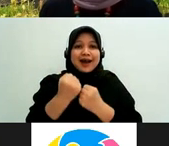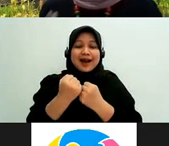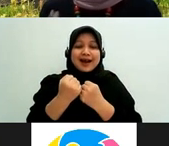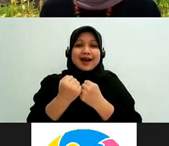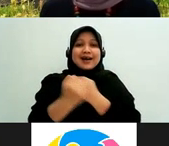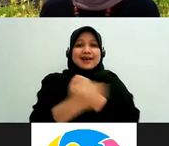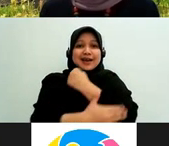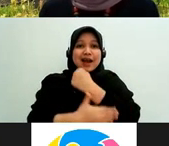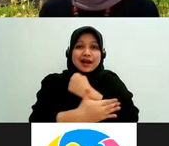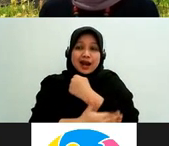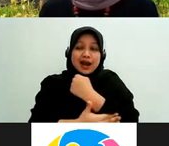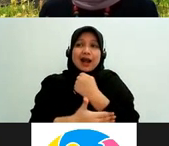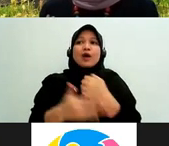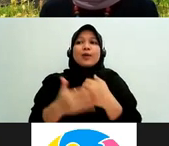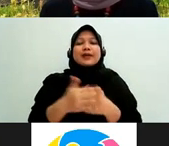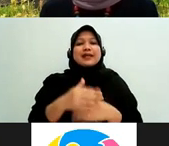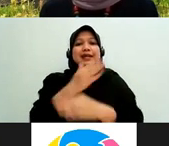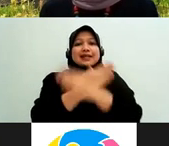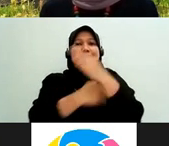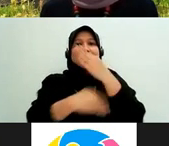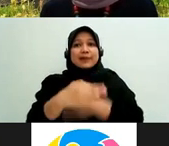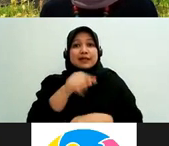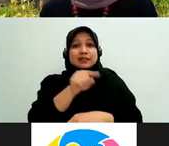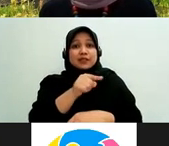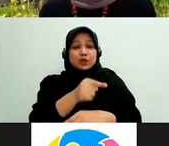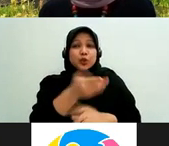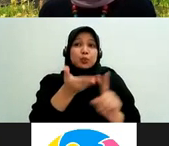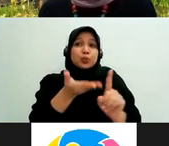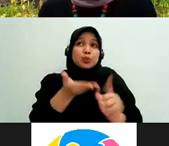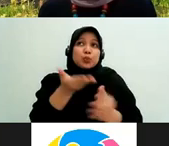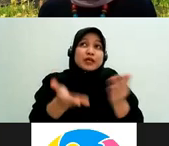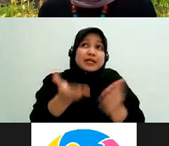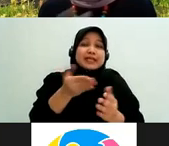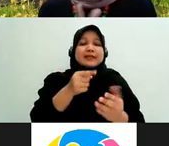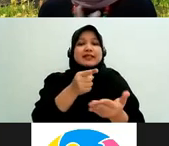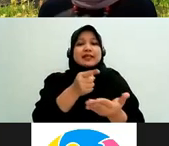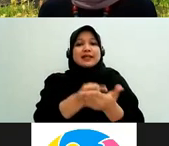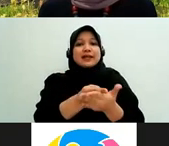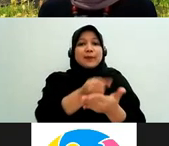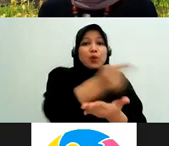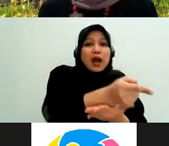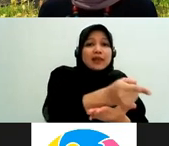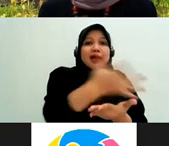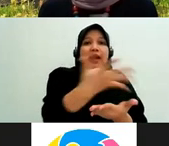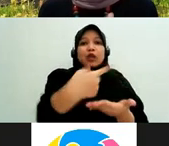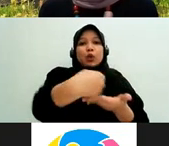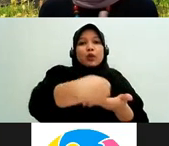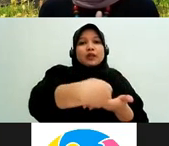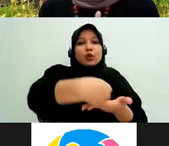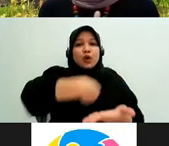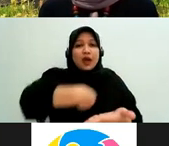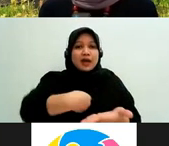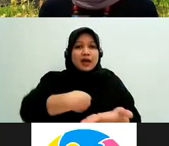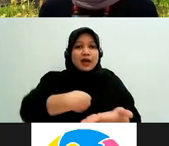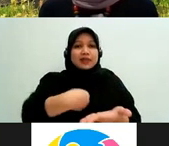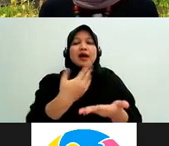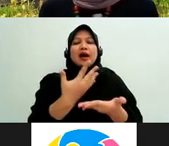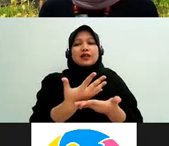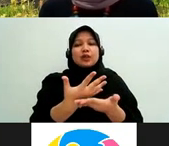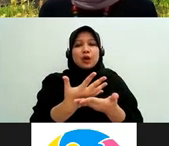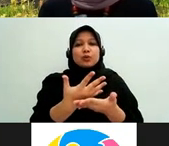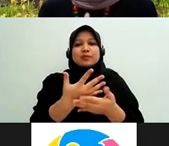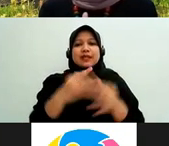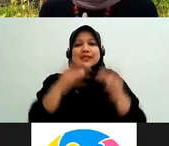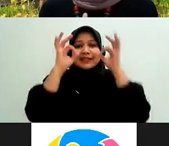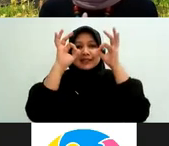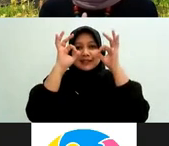tergugat pihak terkait atau saksi nah apa namanya mungkin saya kasih